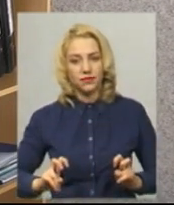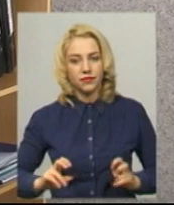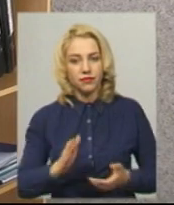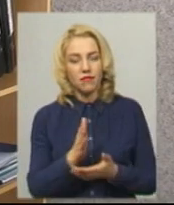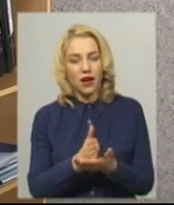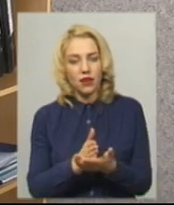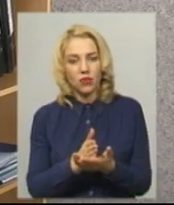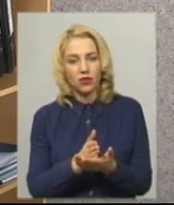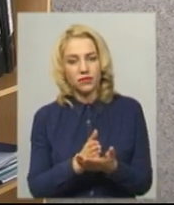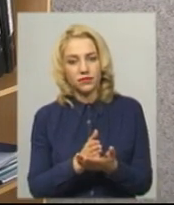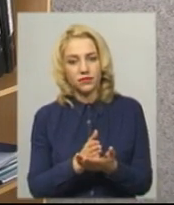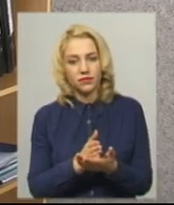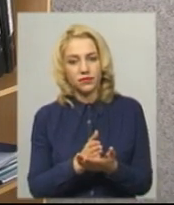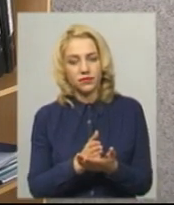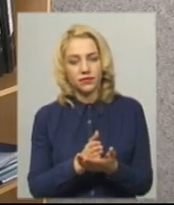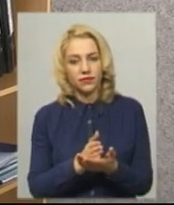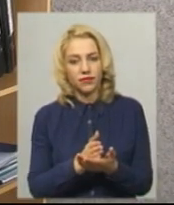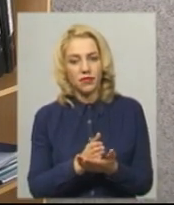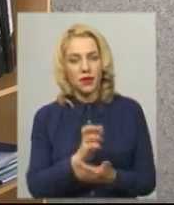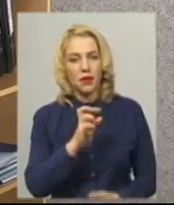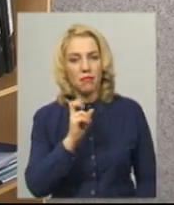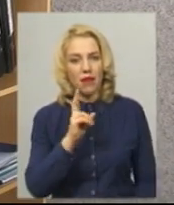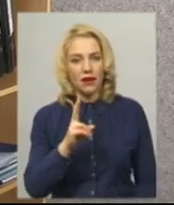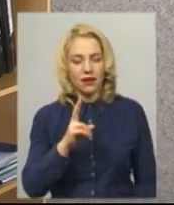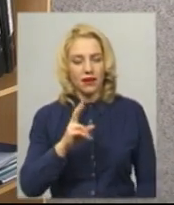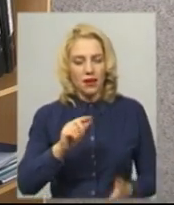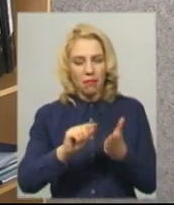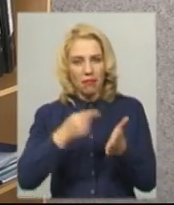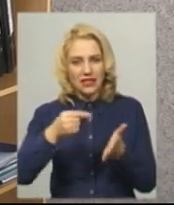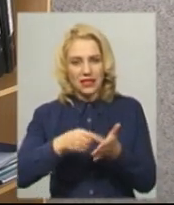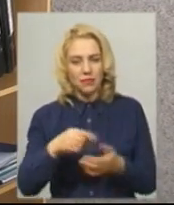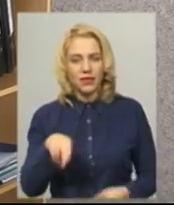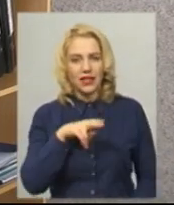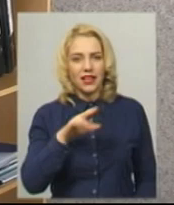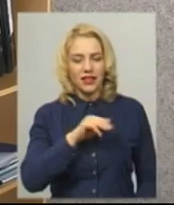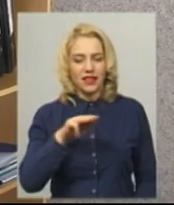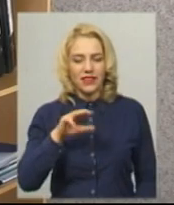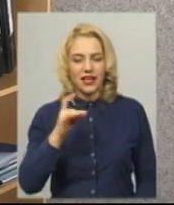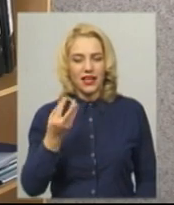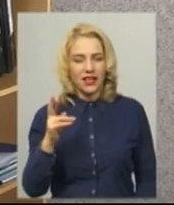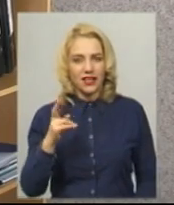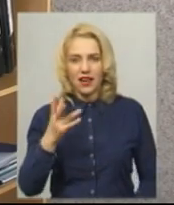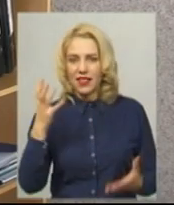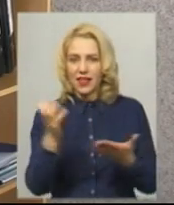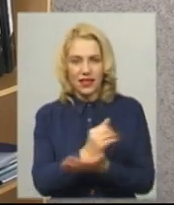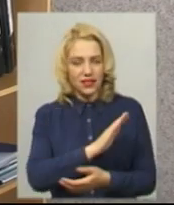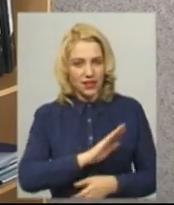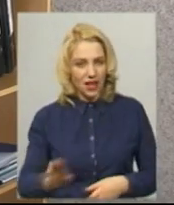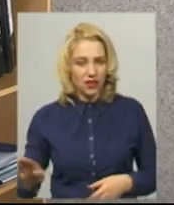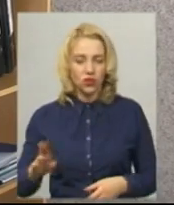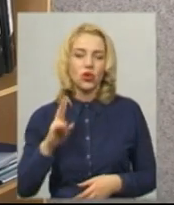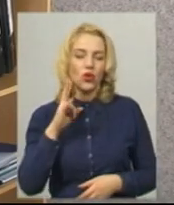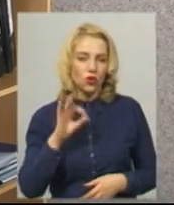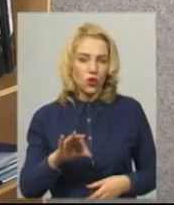Маємо в бакпасівах дифтерійну паличку не знайдено, але взято